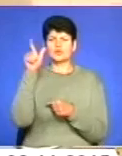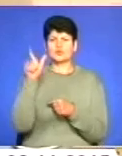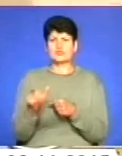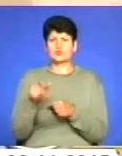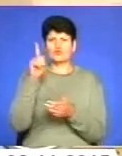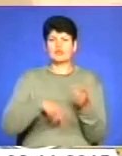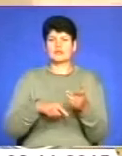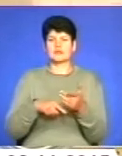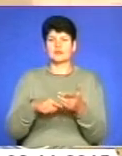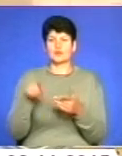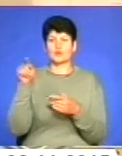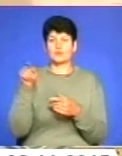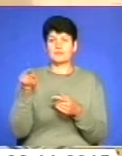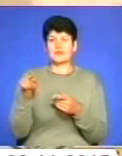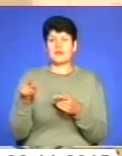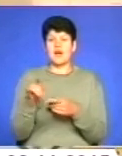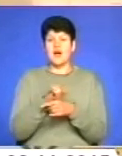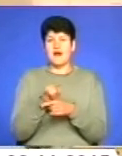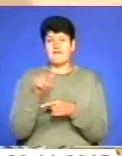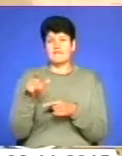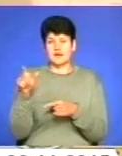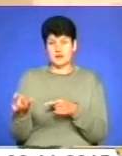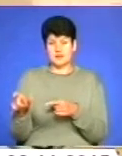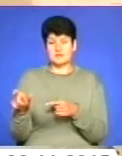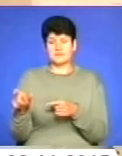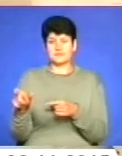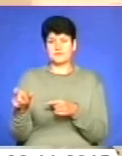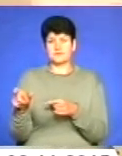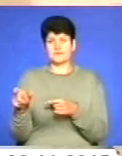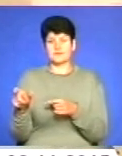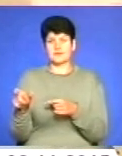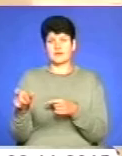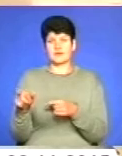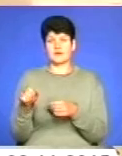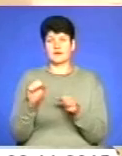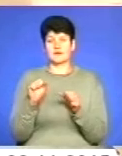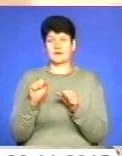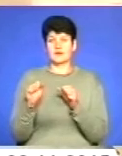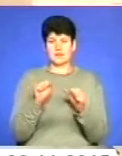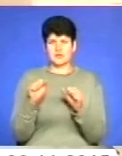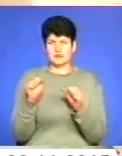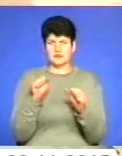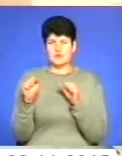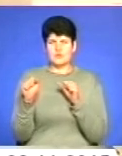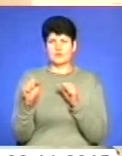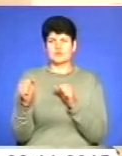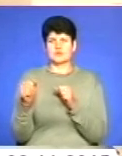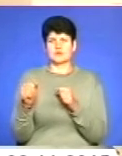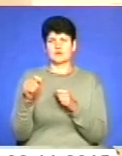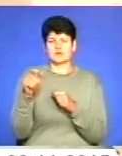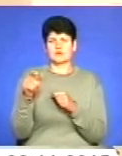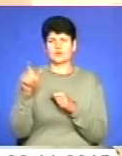ситуацію. Зазвичай аферисти маніпулюючими методами здійснюють